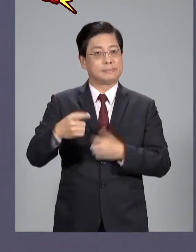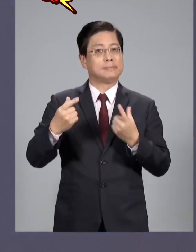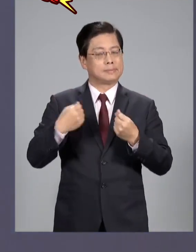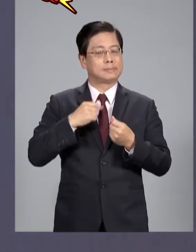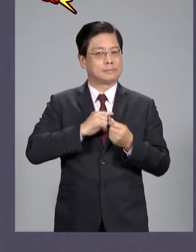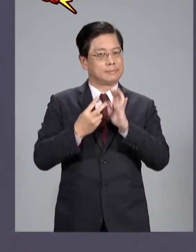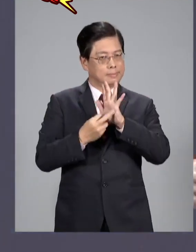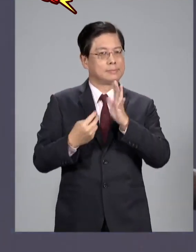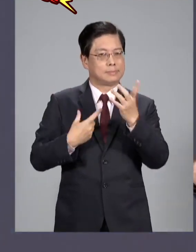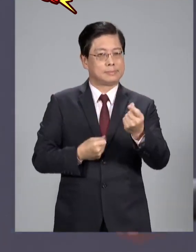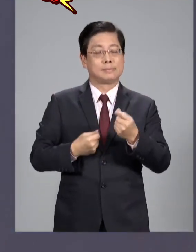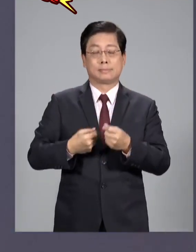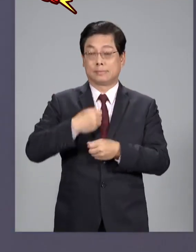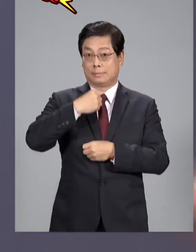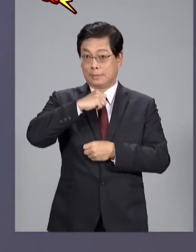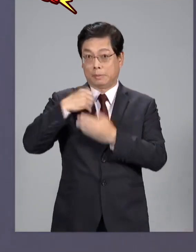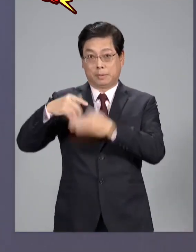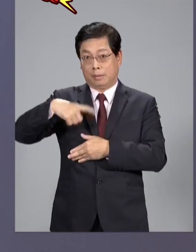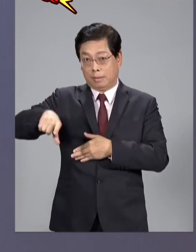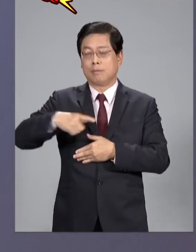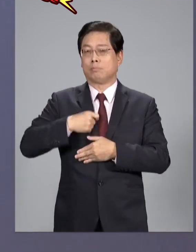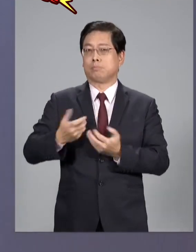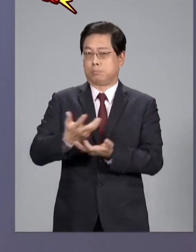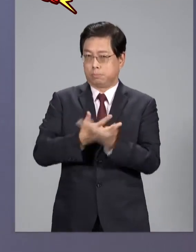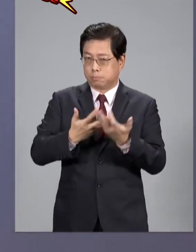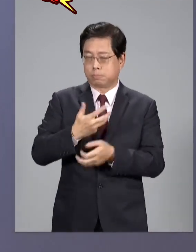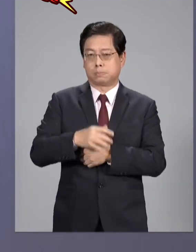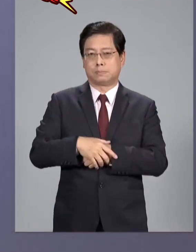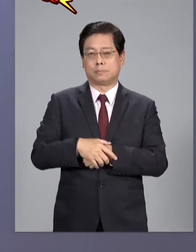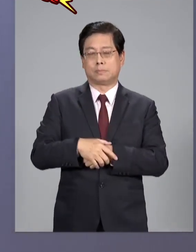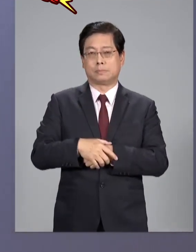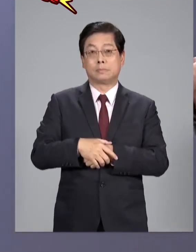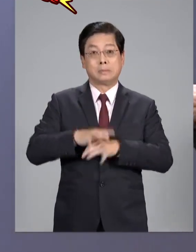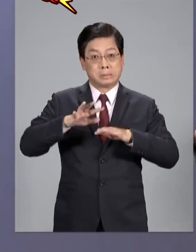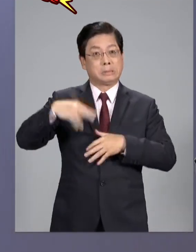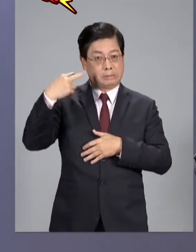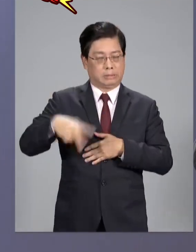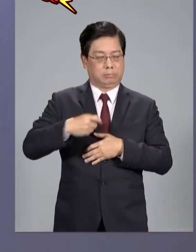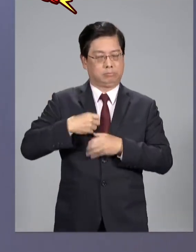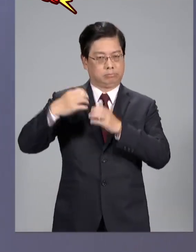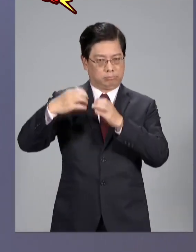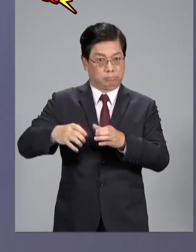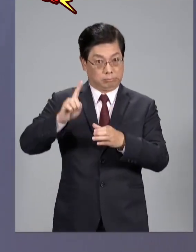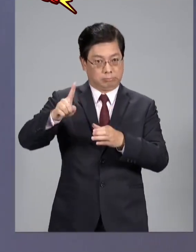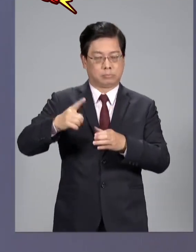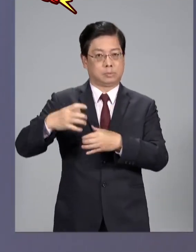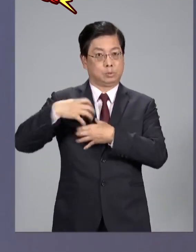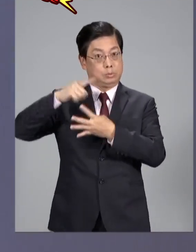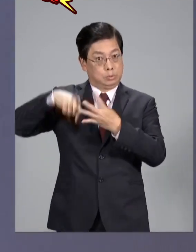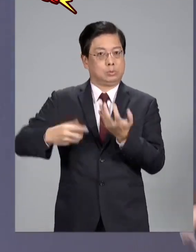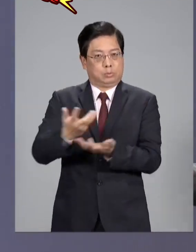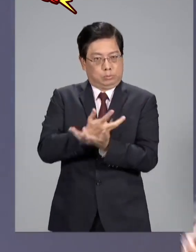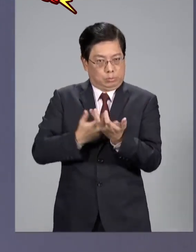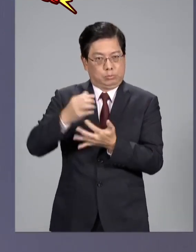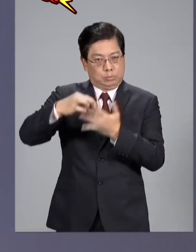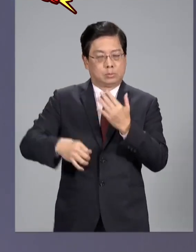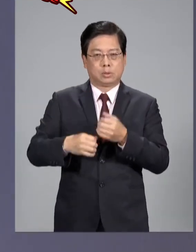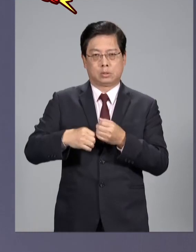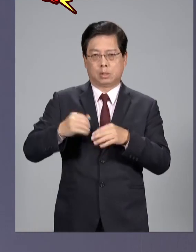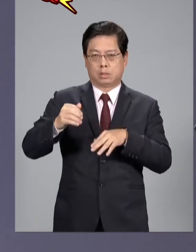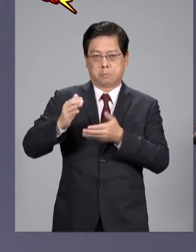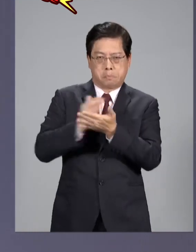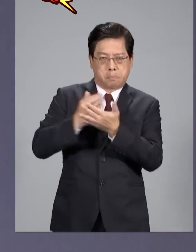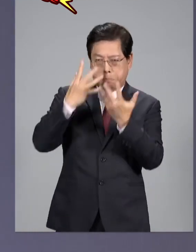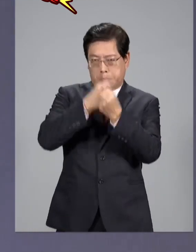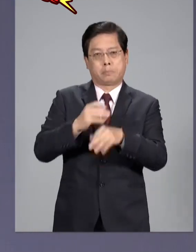我們主張的啊兩岸之間要談不能不談啊而且甚至兩岸還要建立一個軍事溝通的機制免得誤判啊